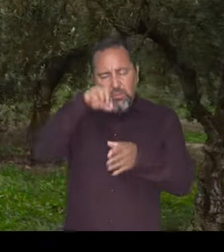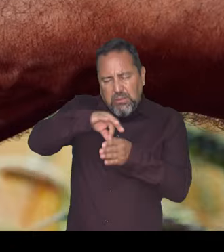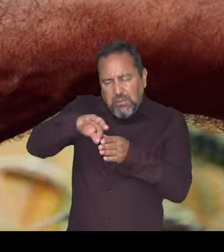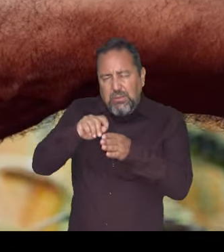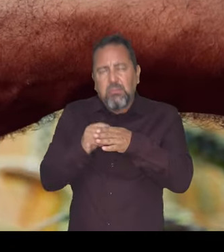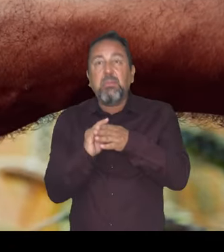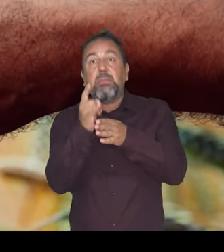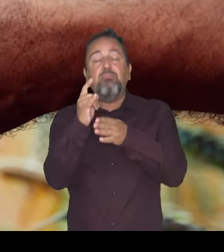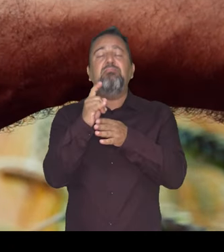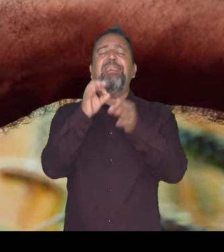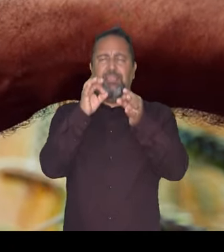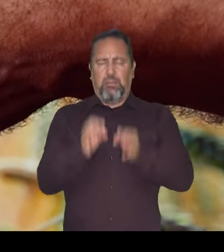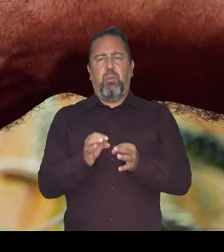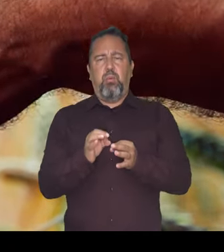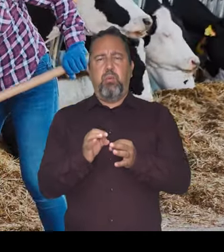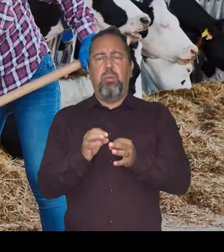Segur que sembraràs.